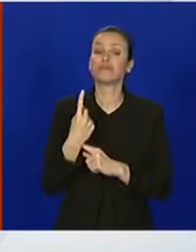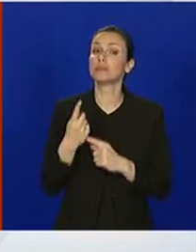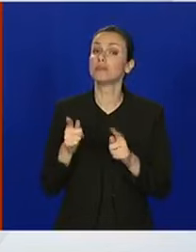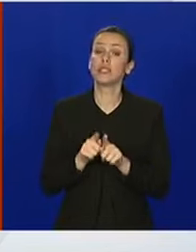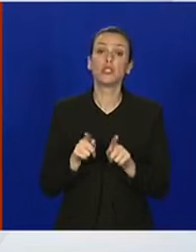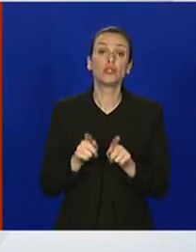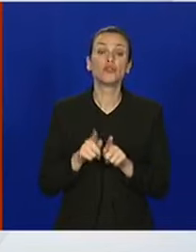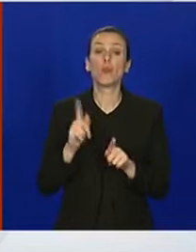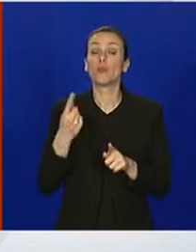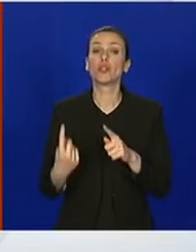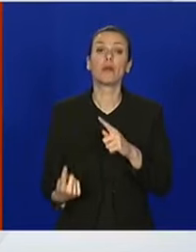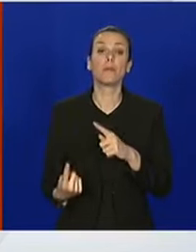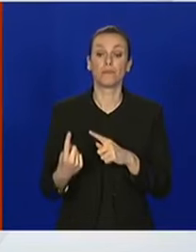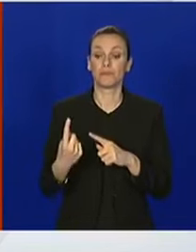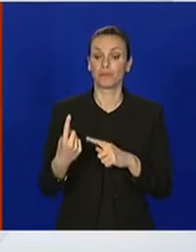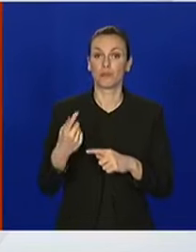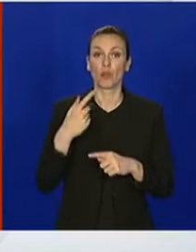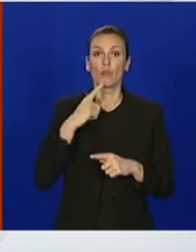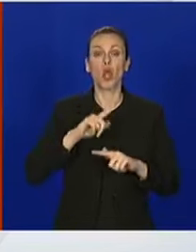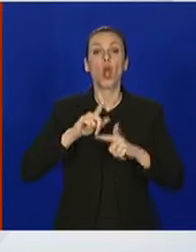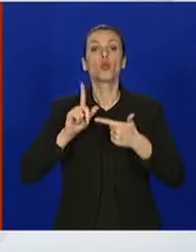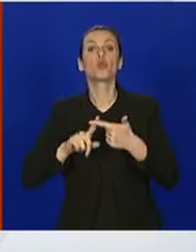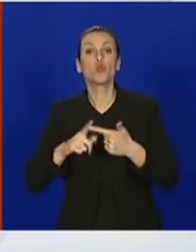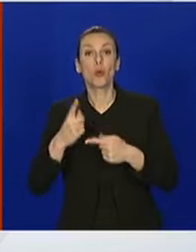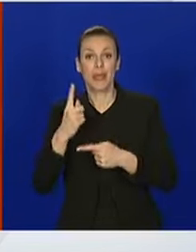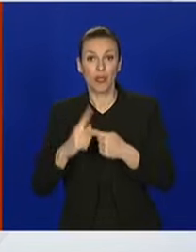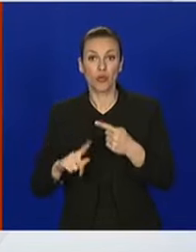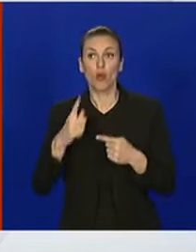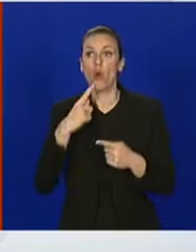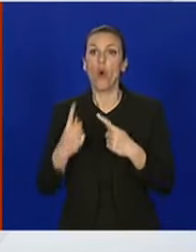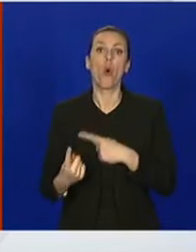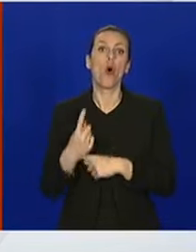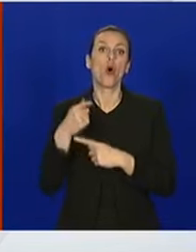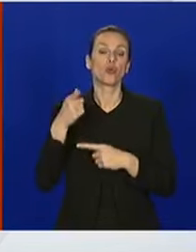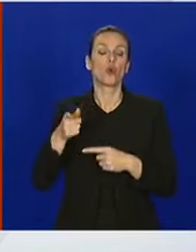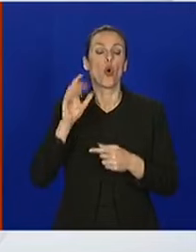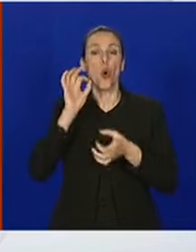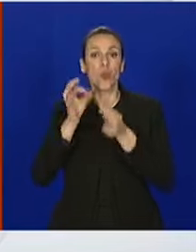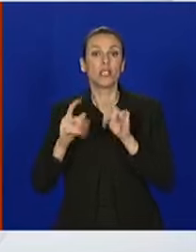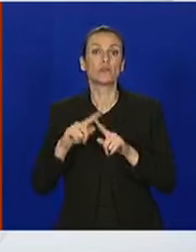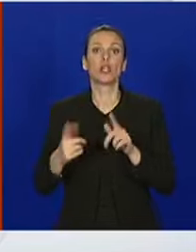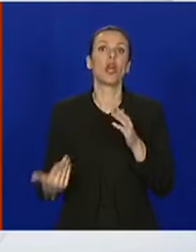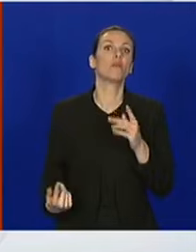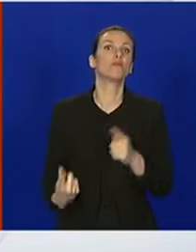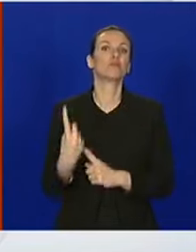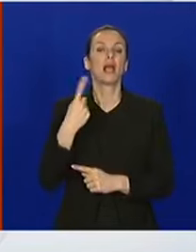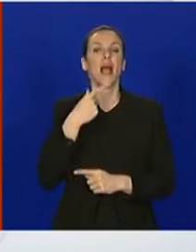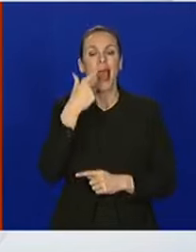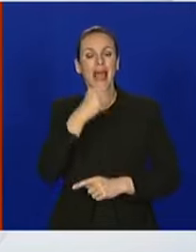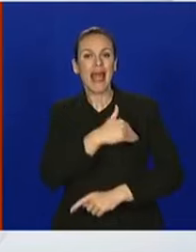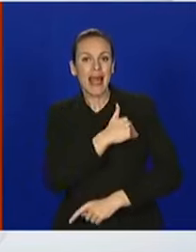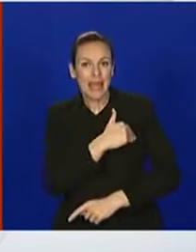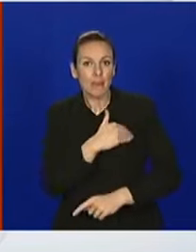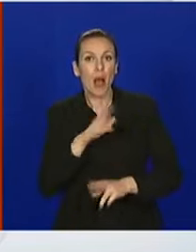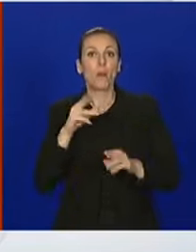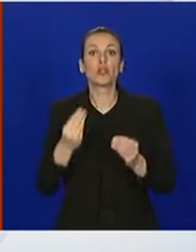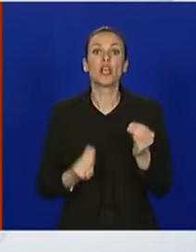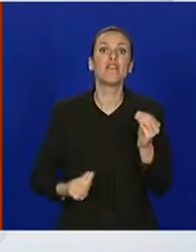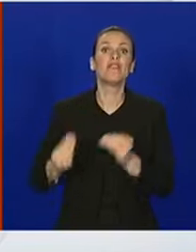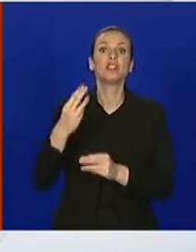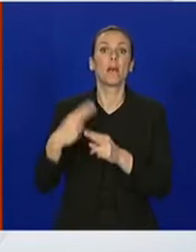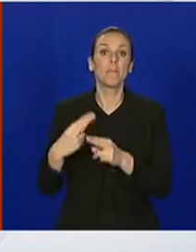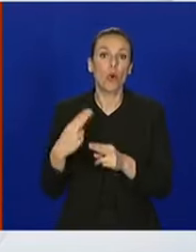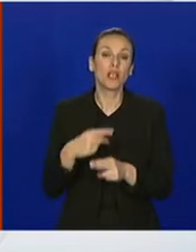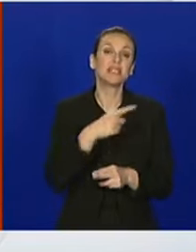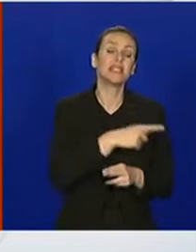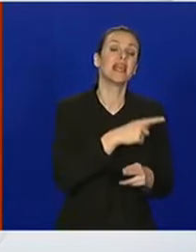pojavom druge kapične bolesti, koja nam uvijek prati jesen, to je gripa, možemo ponovo imati povećan broj bolesnika.